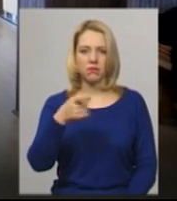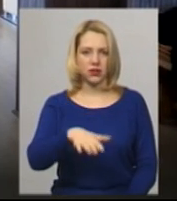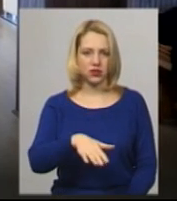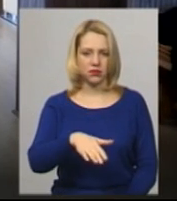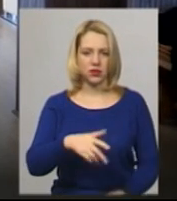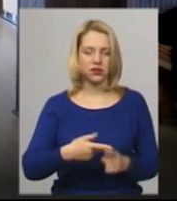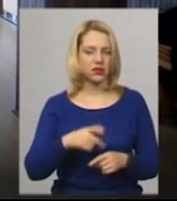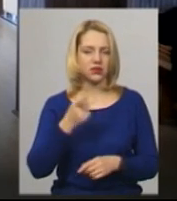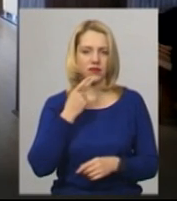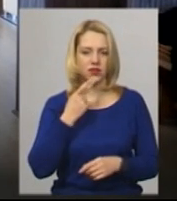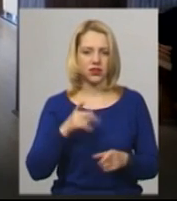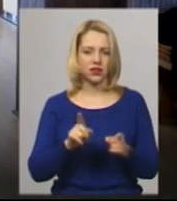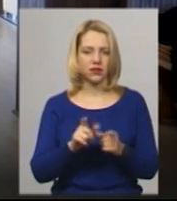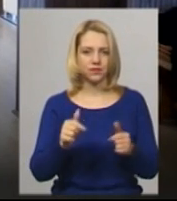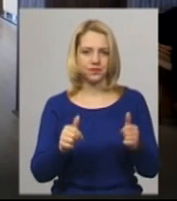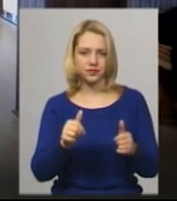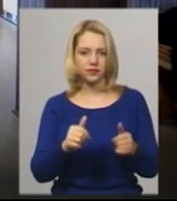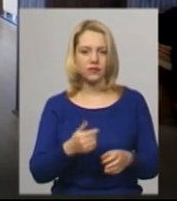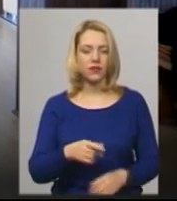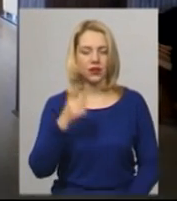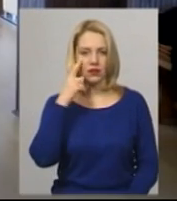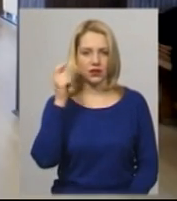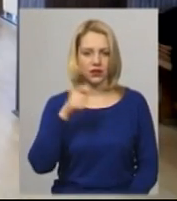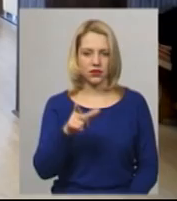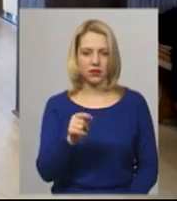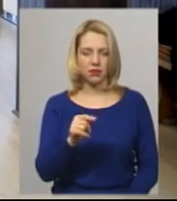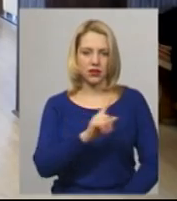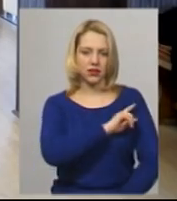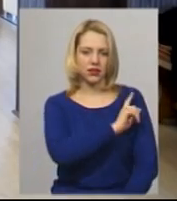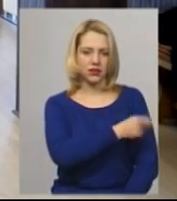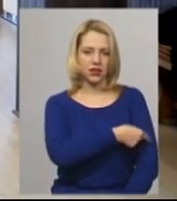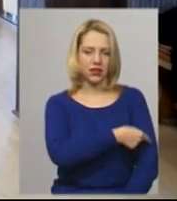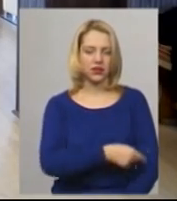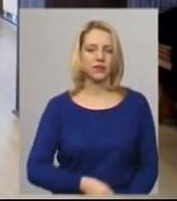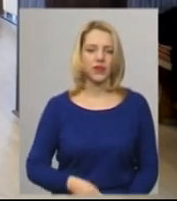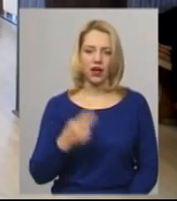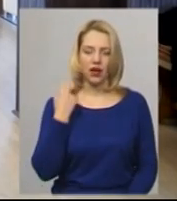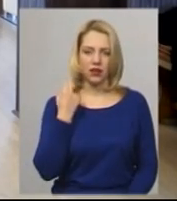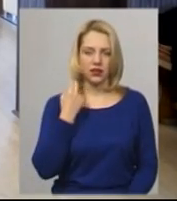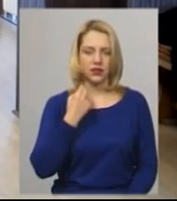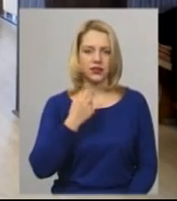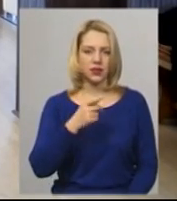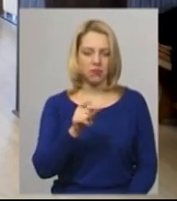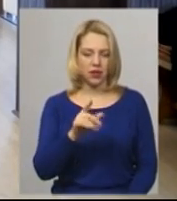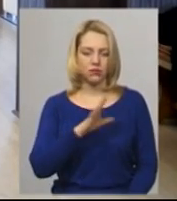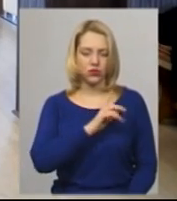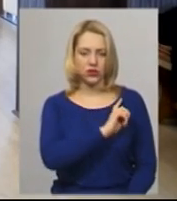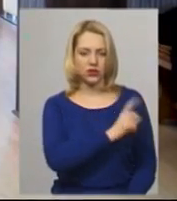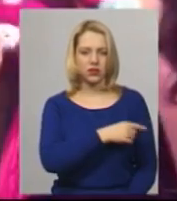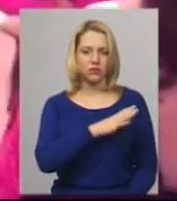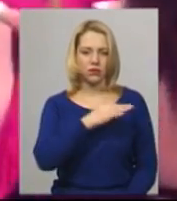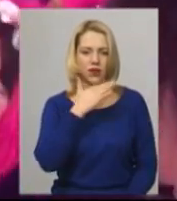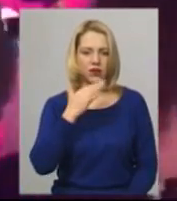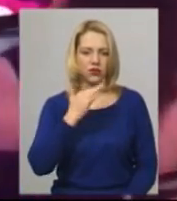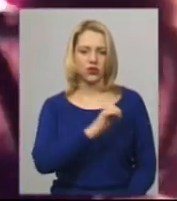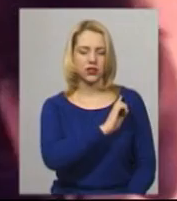суперничество. Китайські пари були надзвичайно сильні, англійські пари були. Було багато сильних пар.